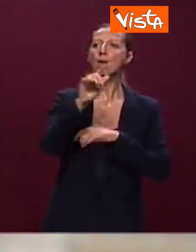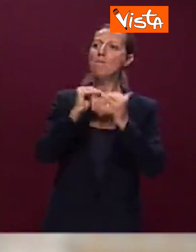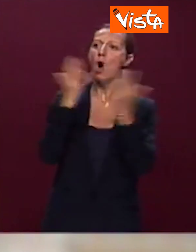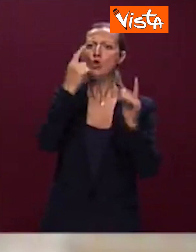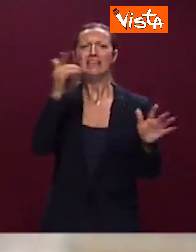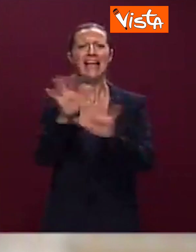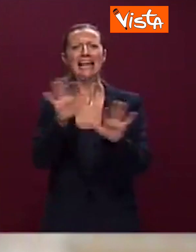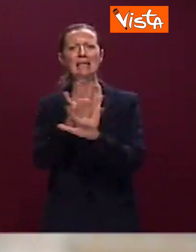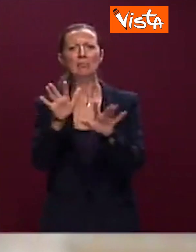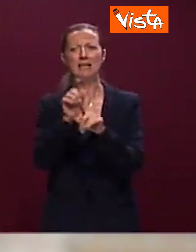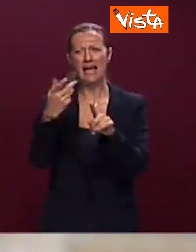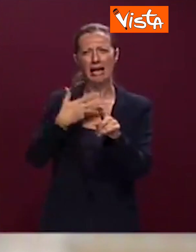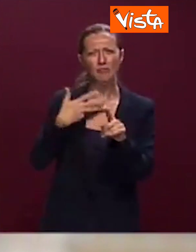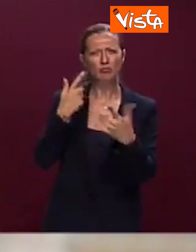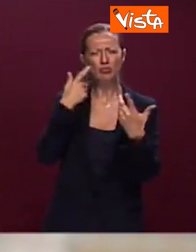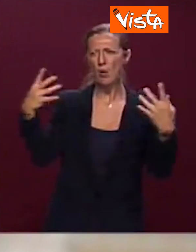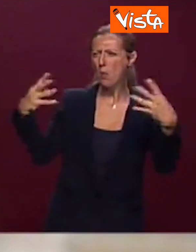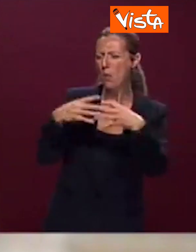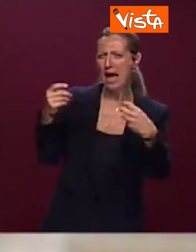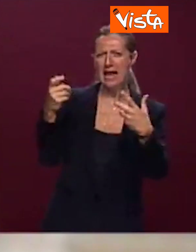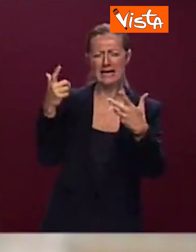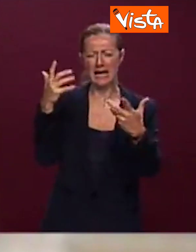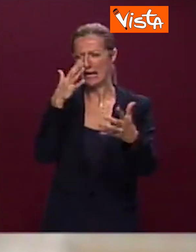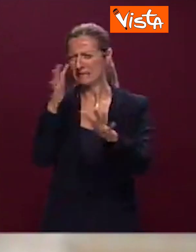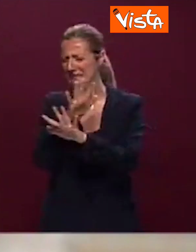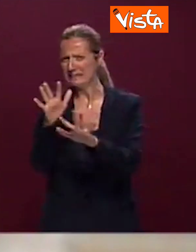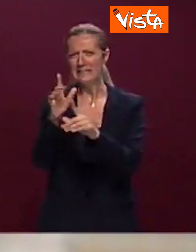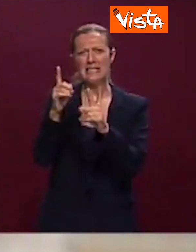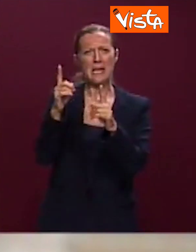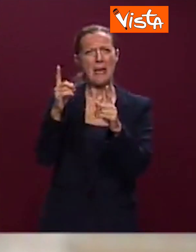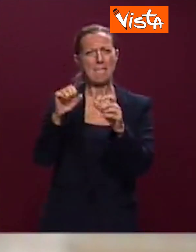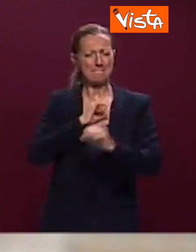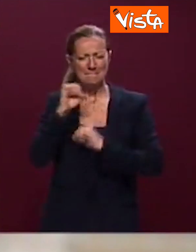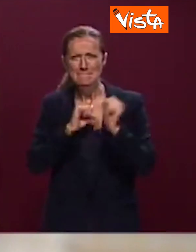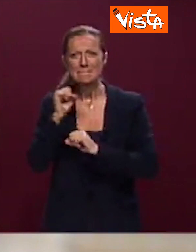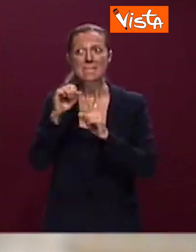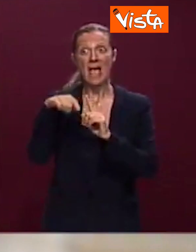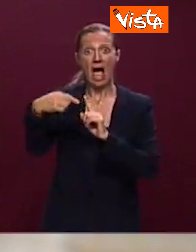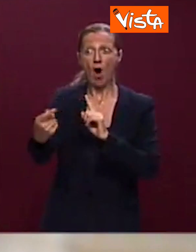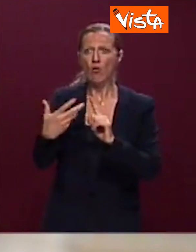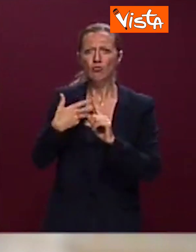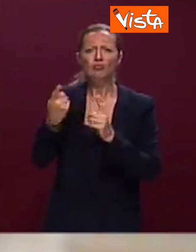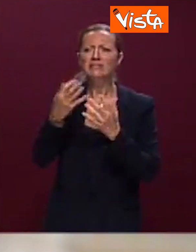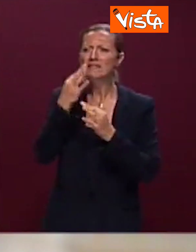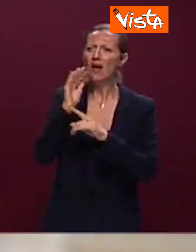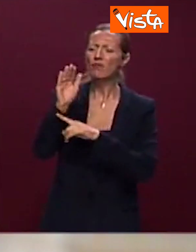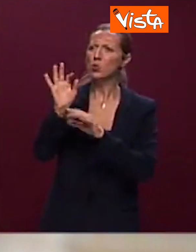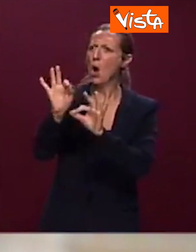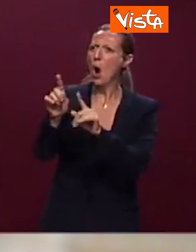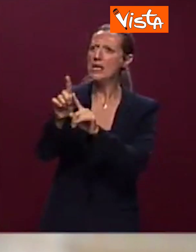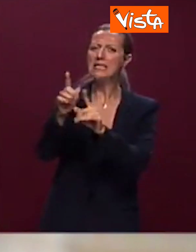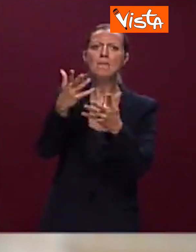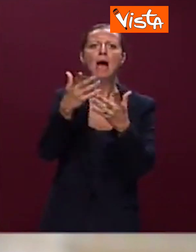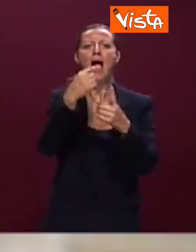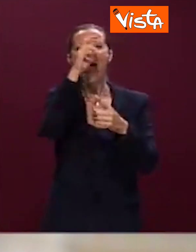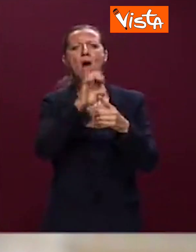terribile attraversato e offuscato dalla guerra che torna ad essere l'unico orizzonte nel nostro scenario senza